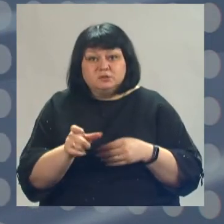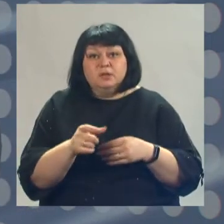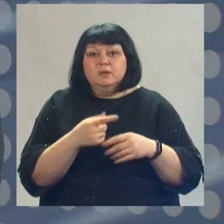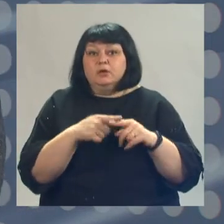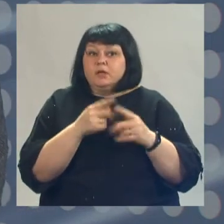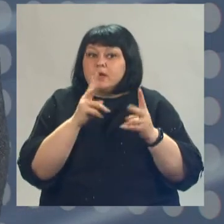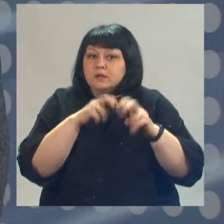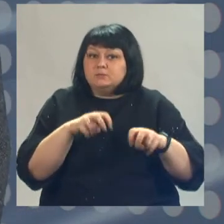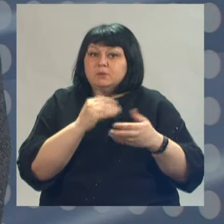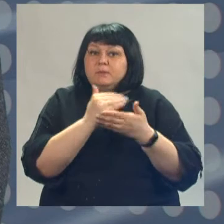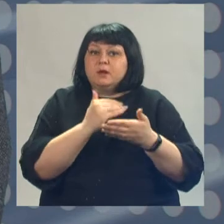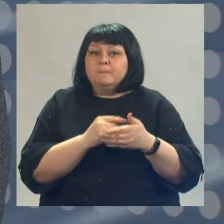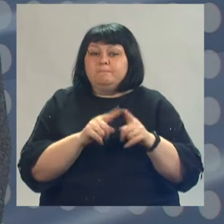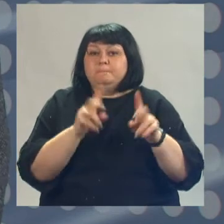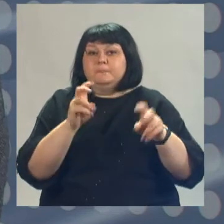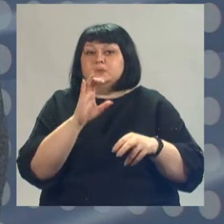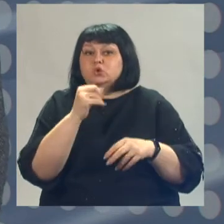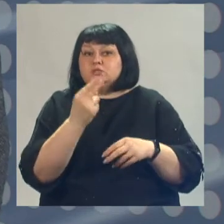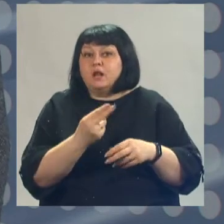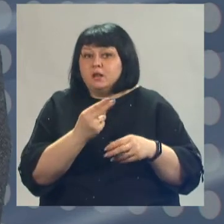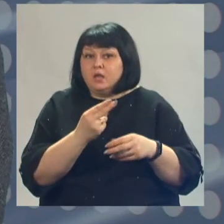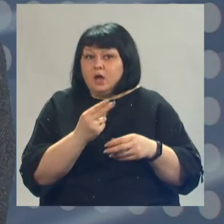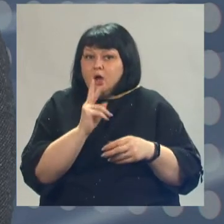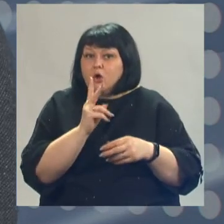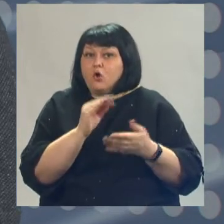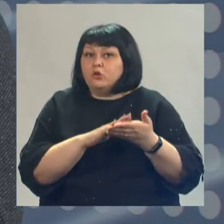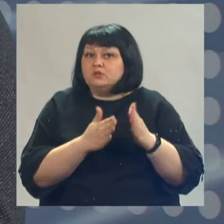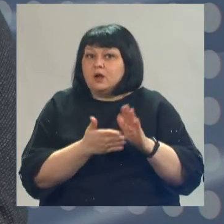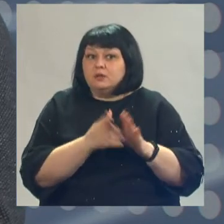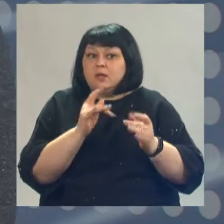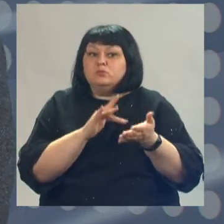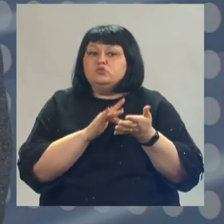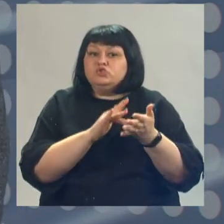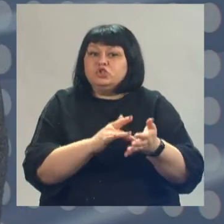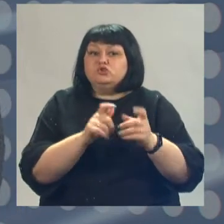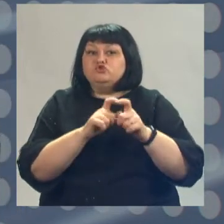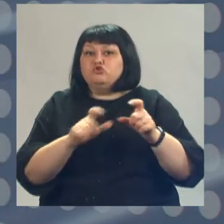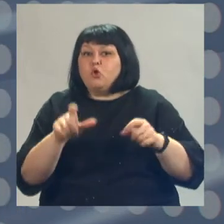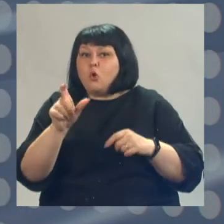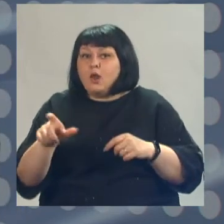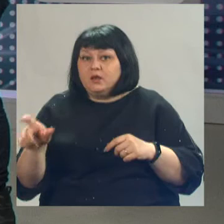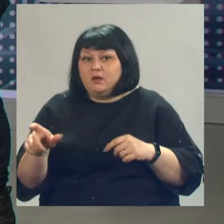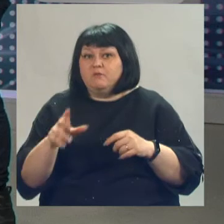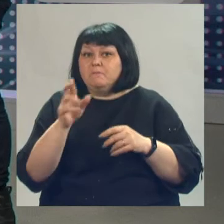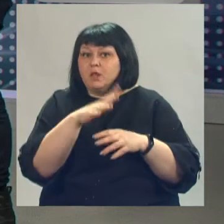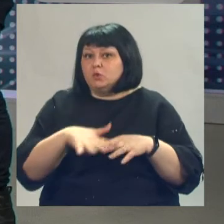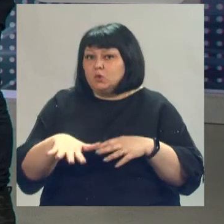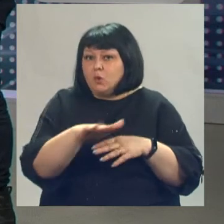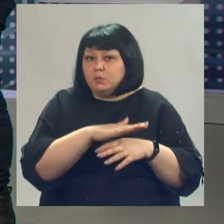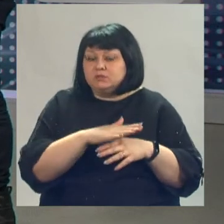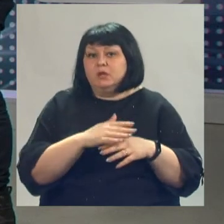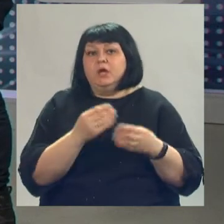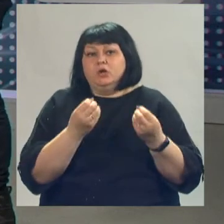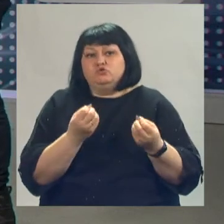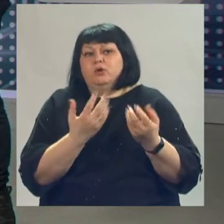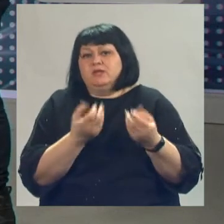еще программа, так называемого, социального контракта для путешествий школьников по территории Белгородской области. Есть еще